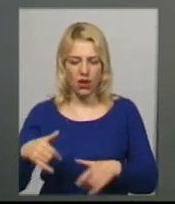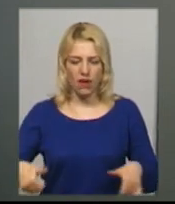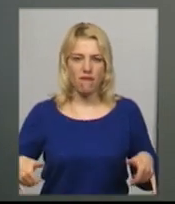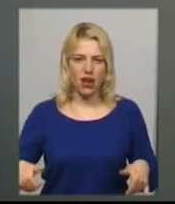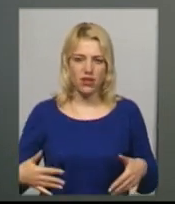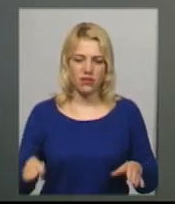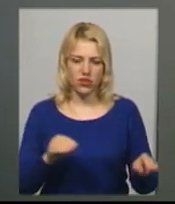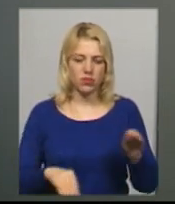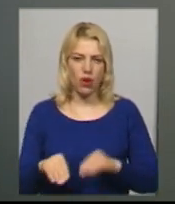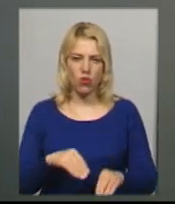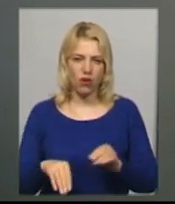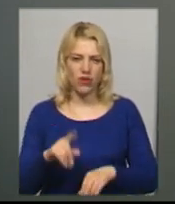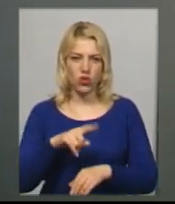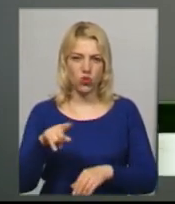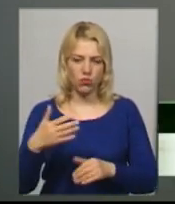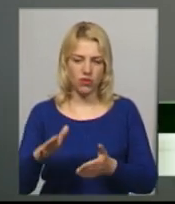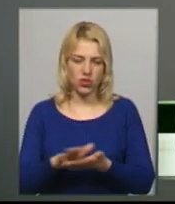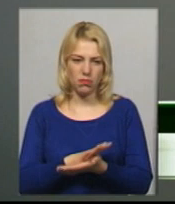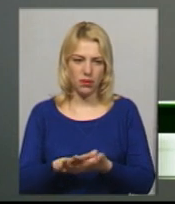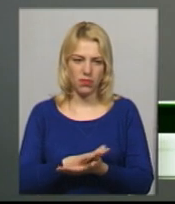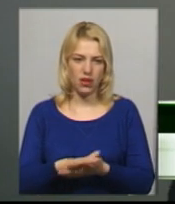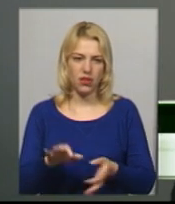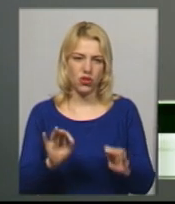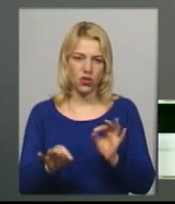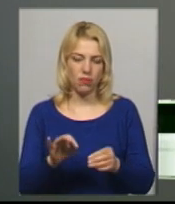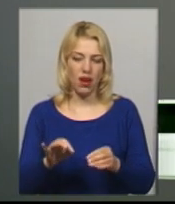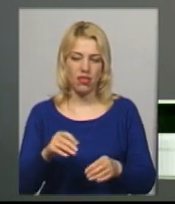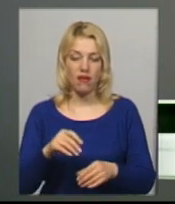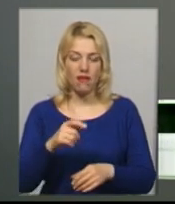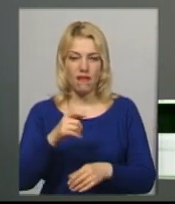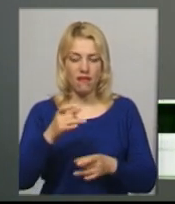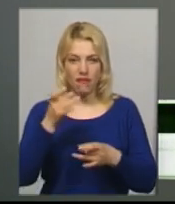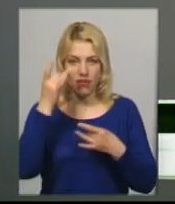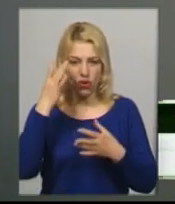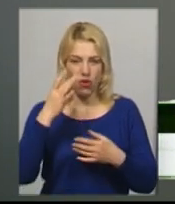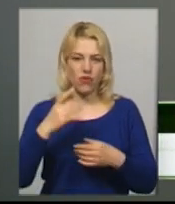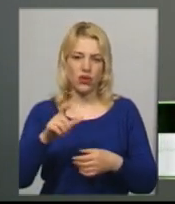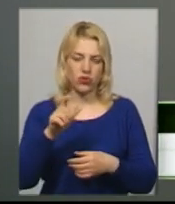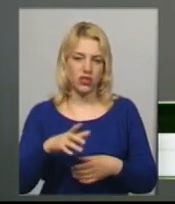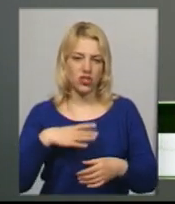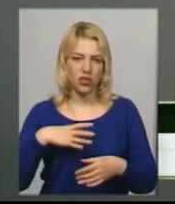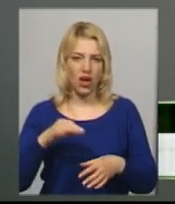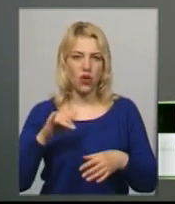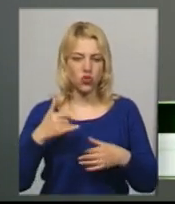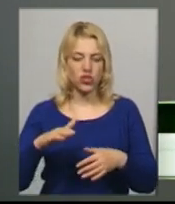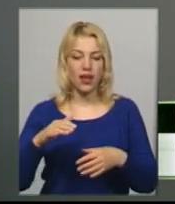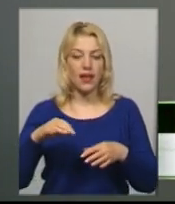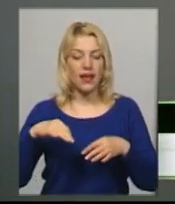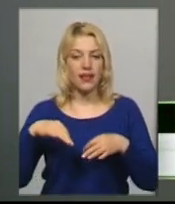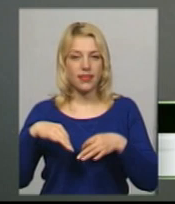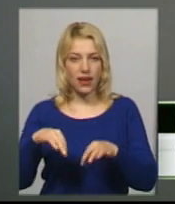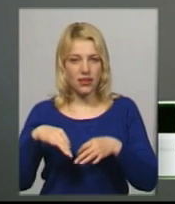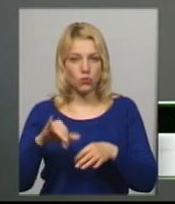спаковані, номер вже прибрали і нормально вихована людина чекає трансферу в аеропорт. Але не